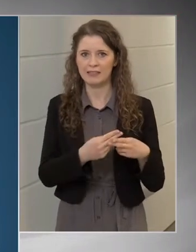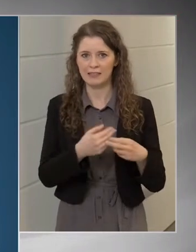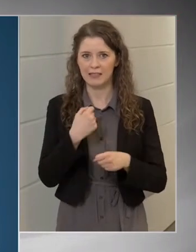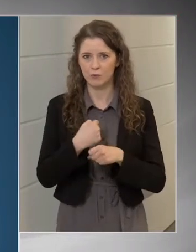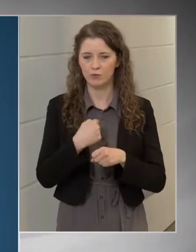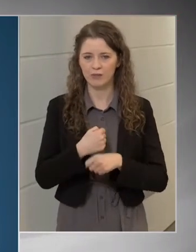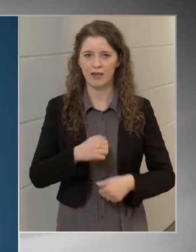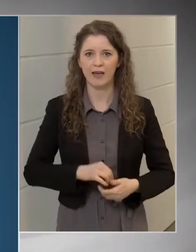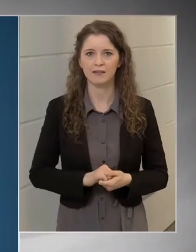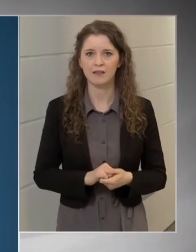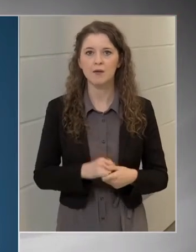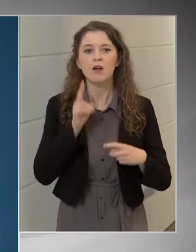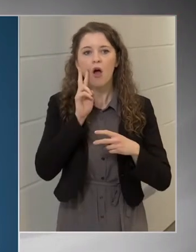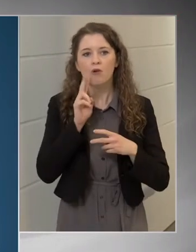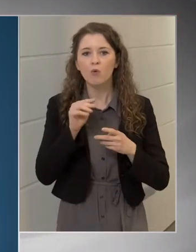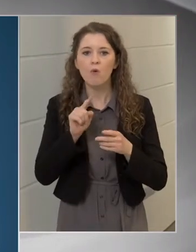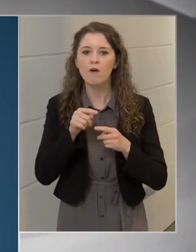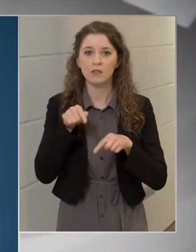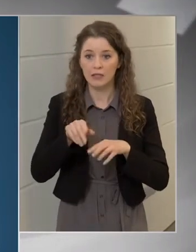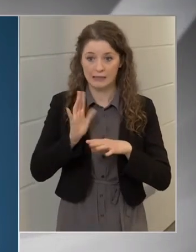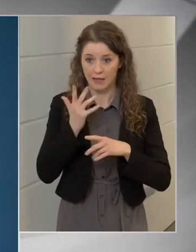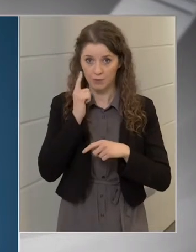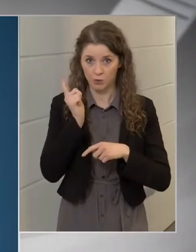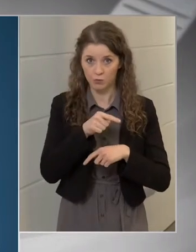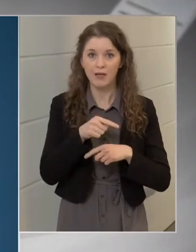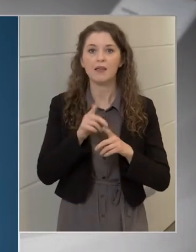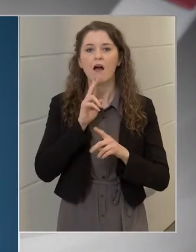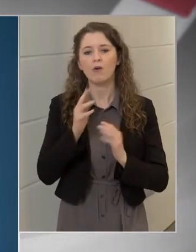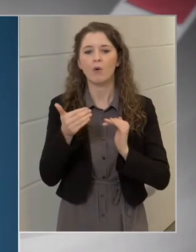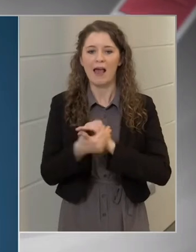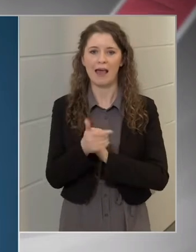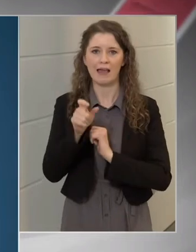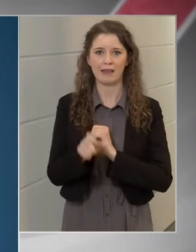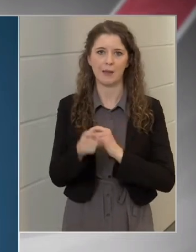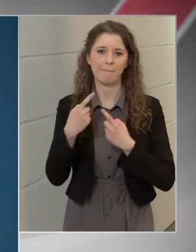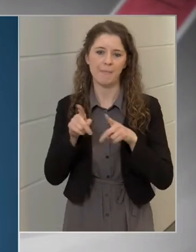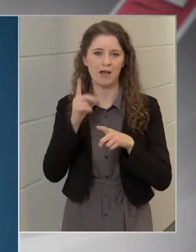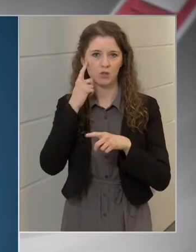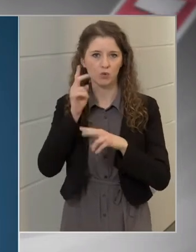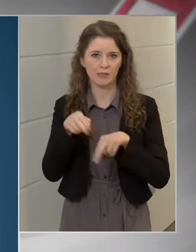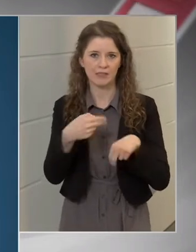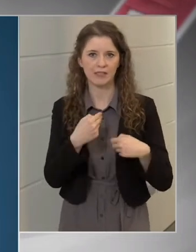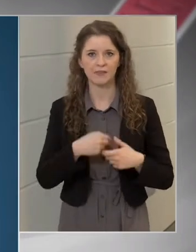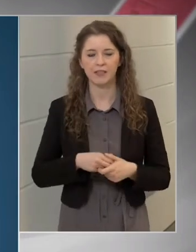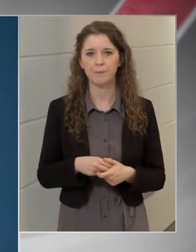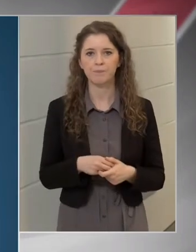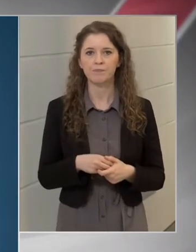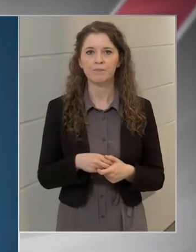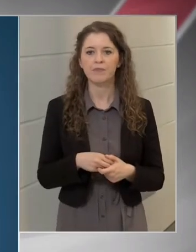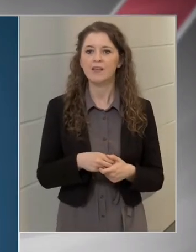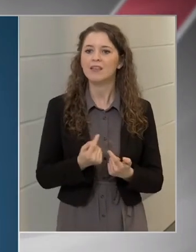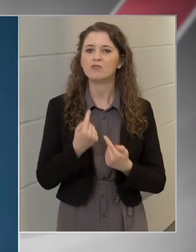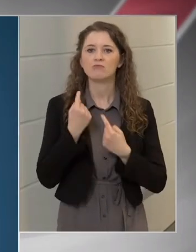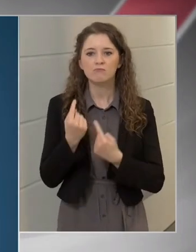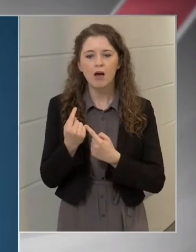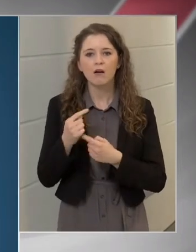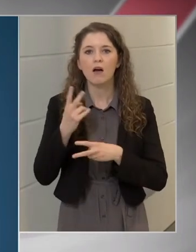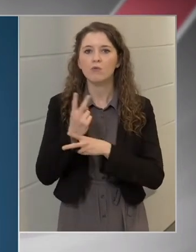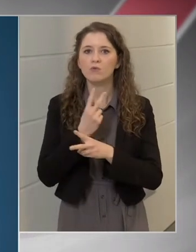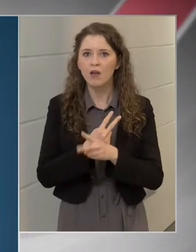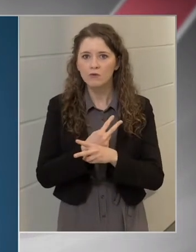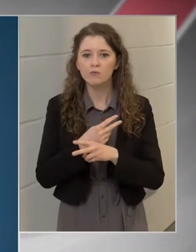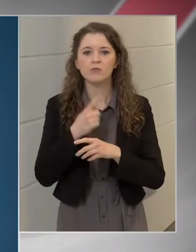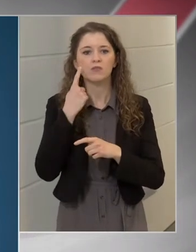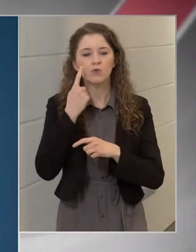oltakozót be tudnak hívni a helyére. Ő maga pedig ugyanezzel a telefonhívással együtt egy